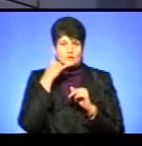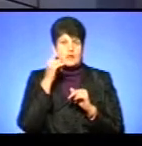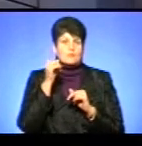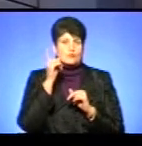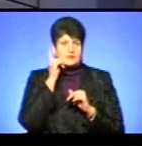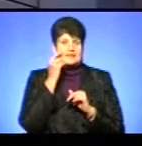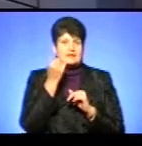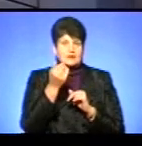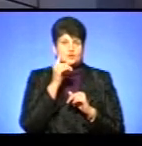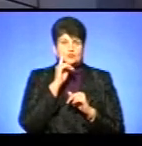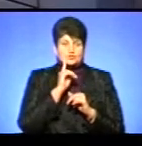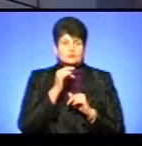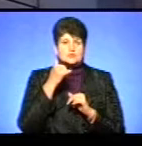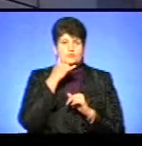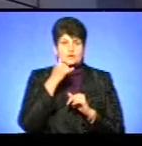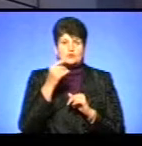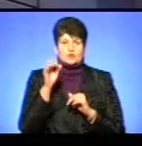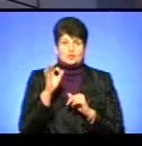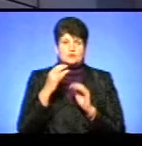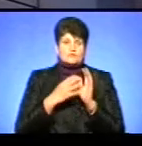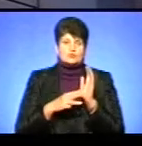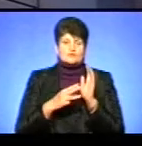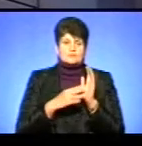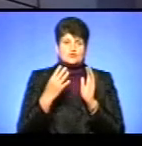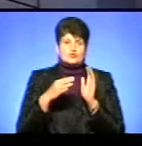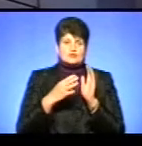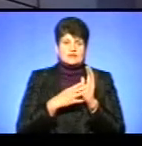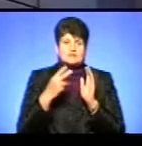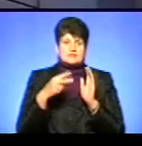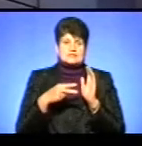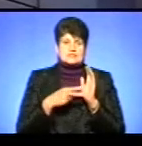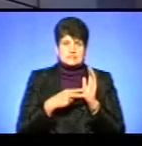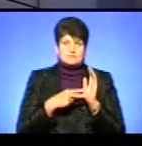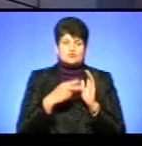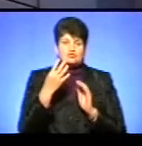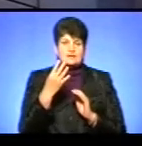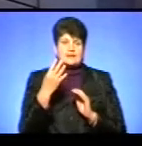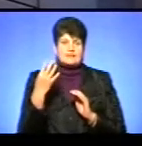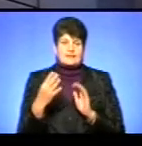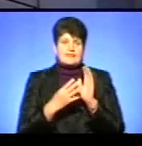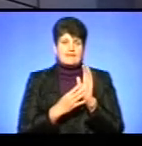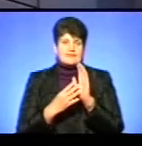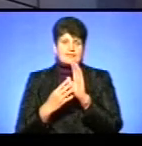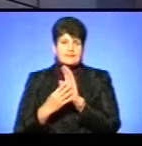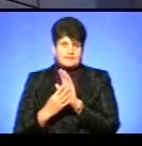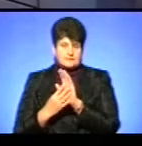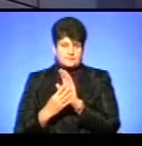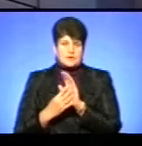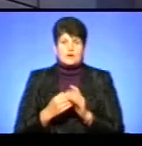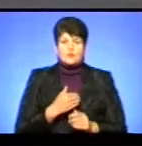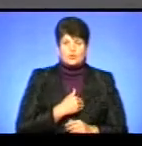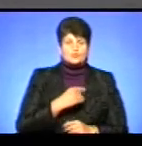для вашої зручності. Отож, телефонуйте 098 49 27 499. Ну, спершу я хочу, щоб ми